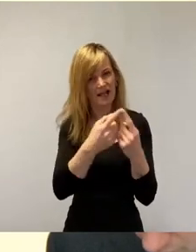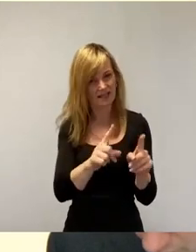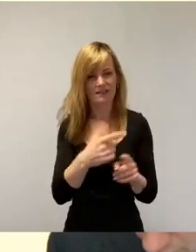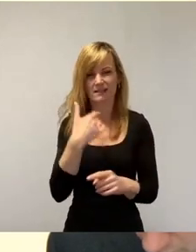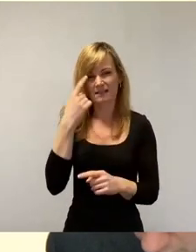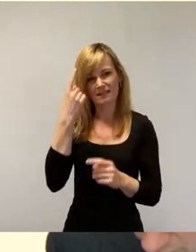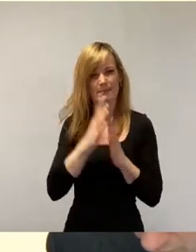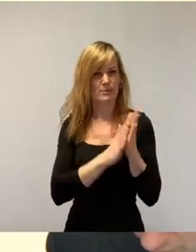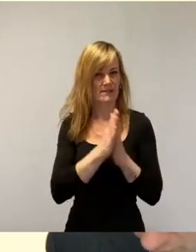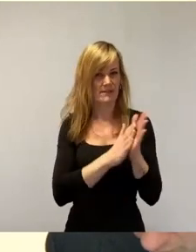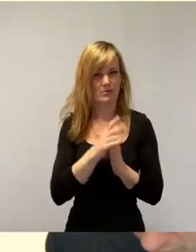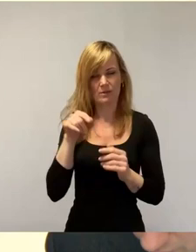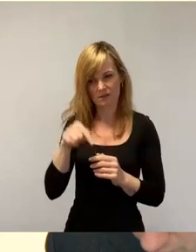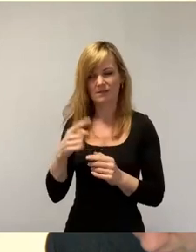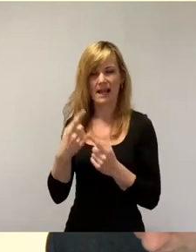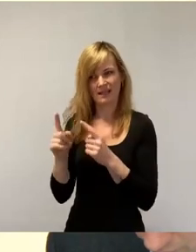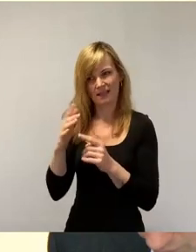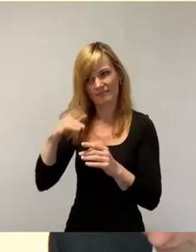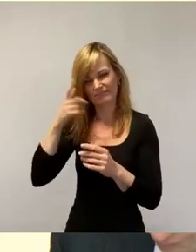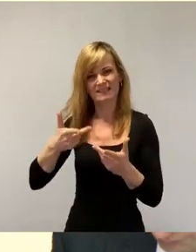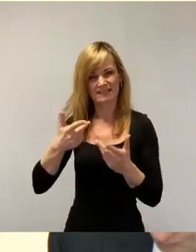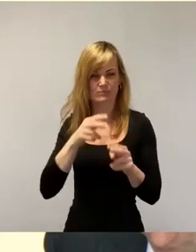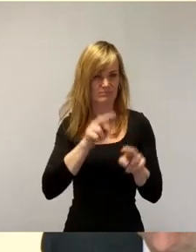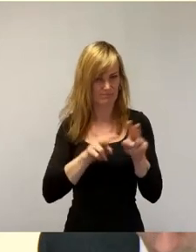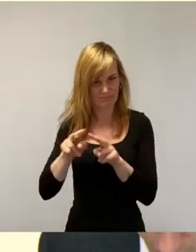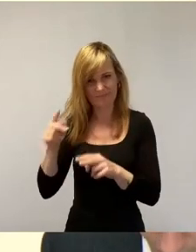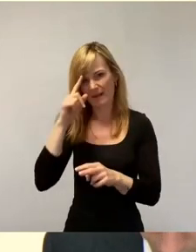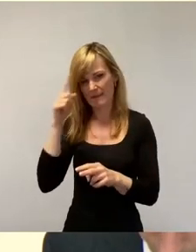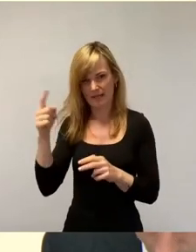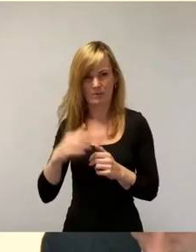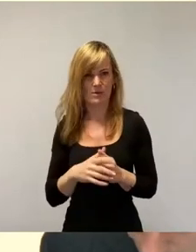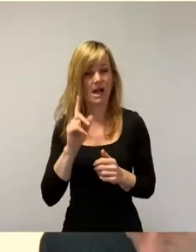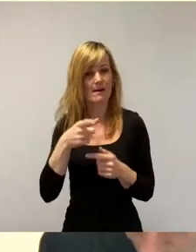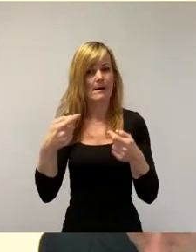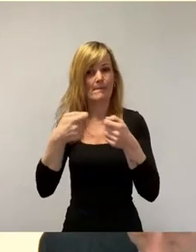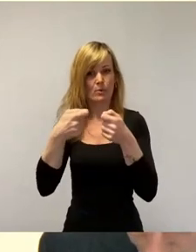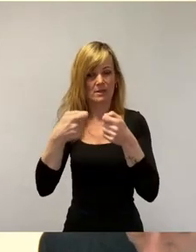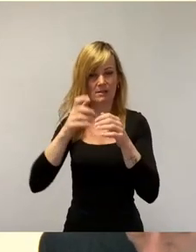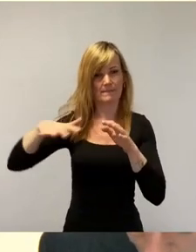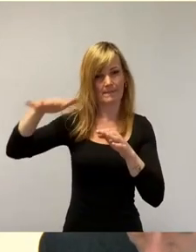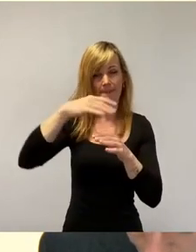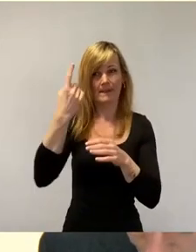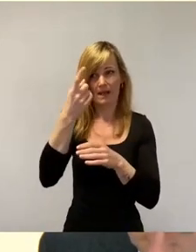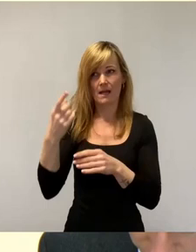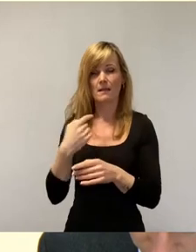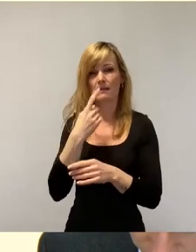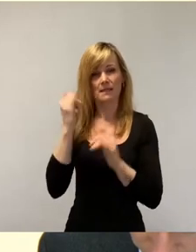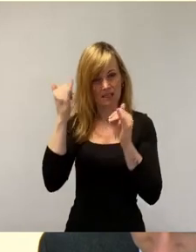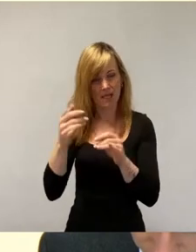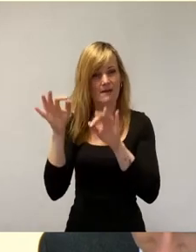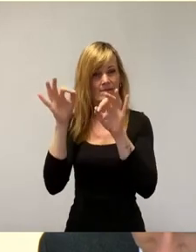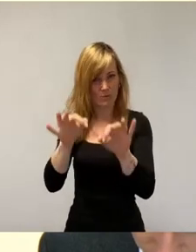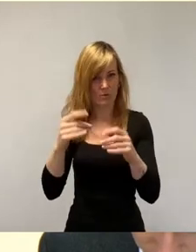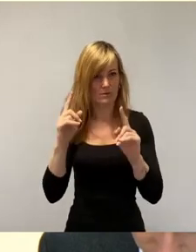Kollegen hier. Fakt ist aber, dass sich auf Bundesebene alle dafür eingesetzt haben, spätestens